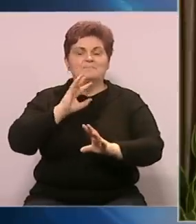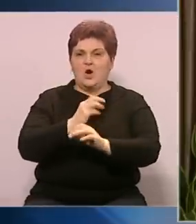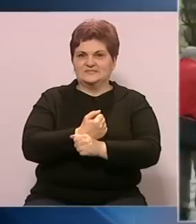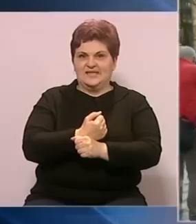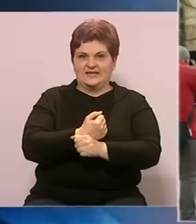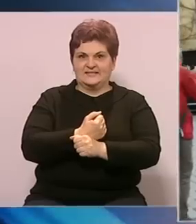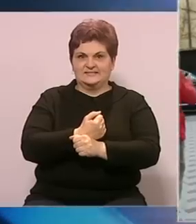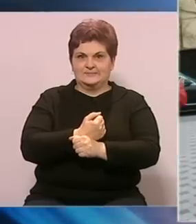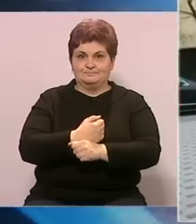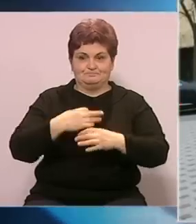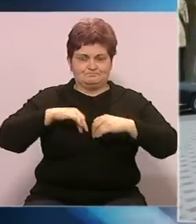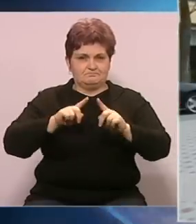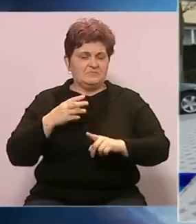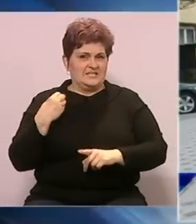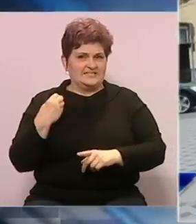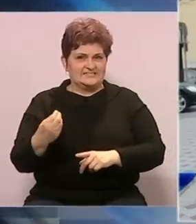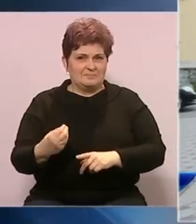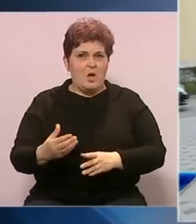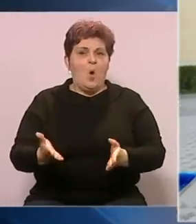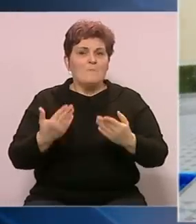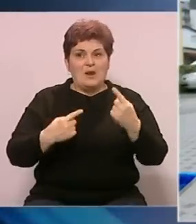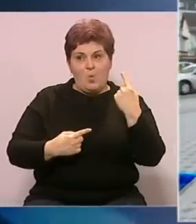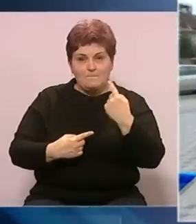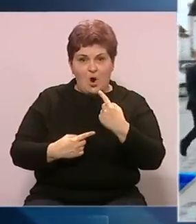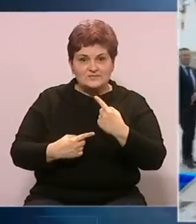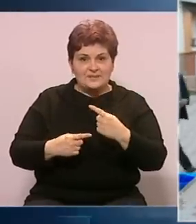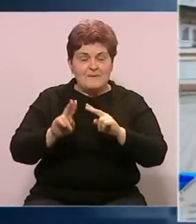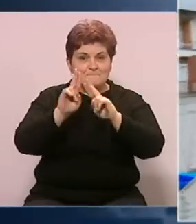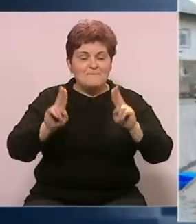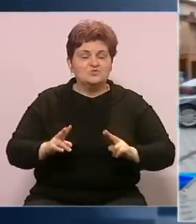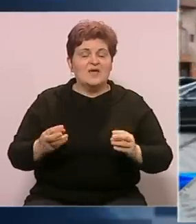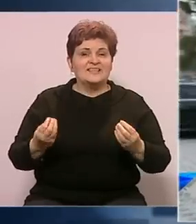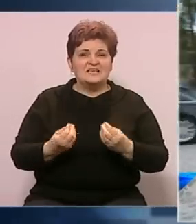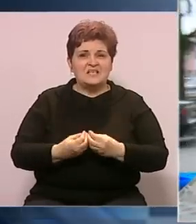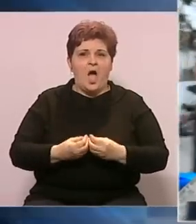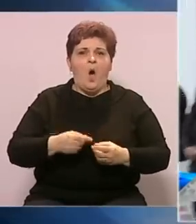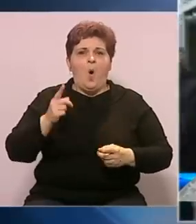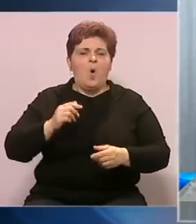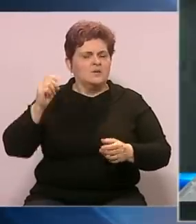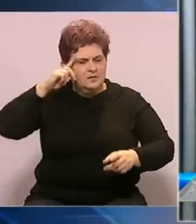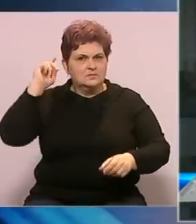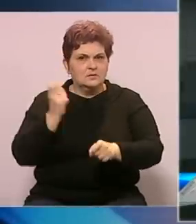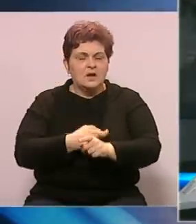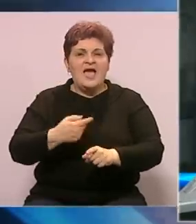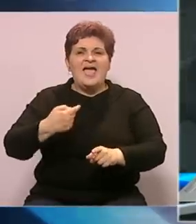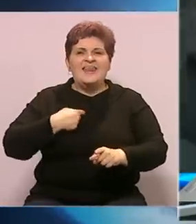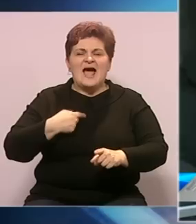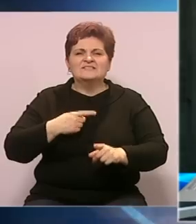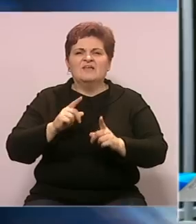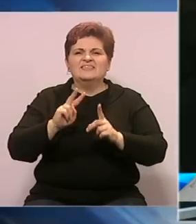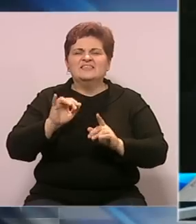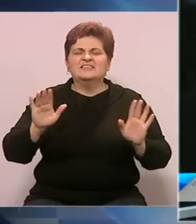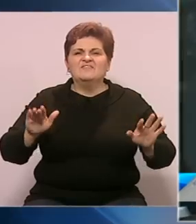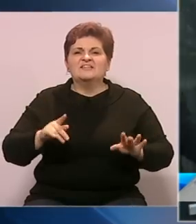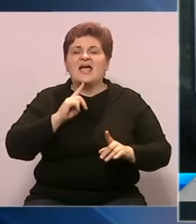Hercegovine. Predsjednik Republike Srpske, uprko supozorenjima Međunarodne zajednice, ne popušta. Na svom Twitter nalogu napisao je